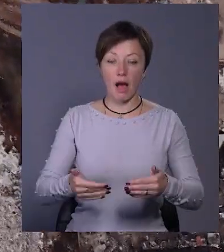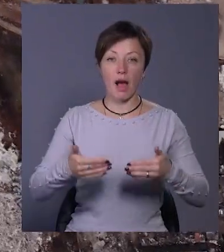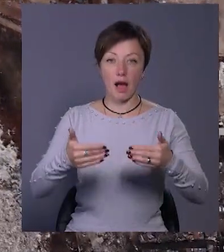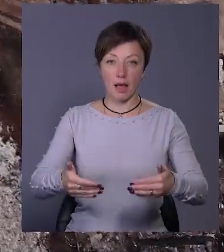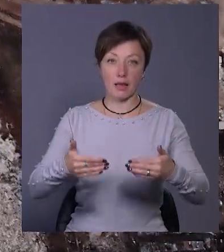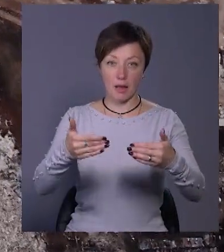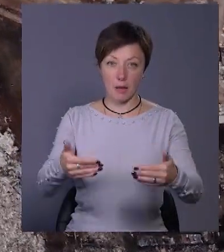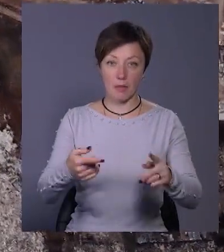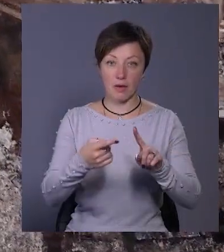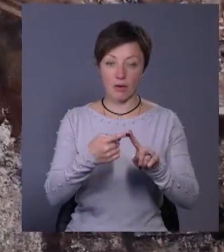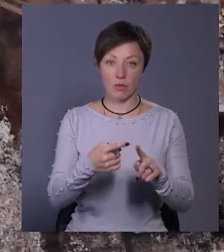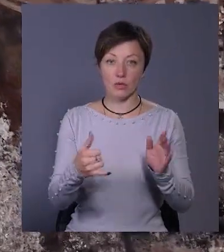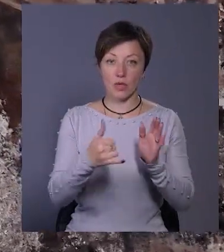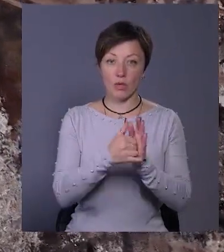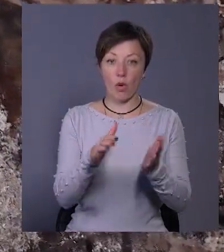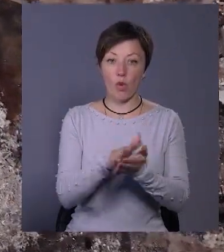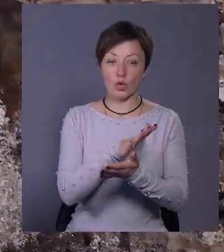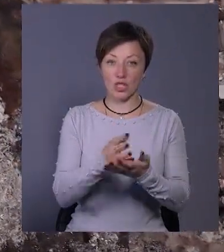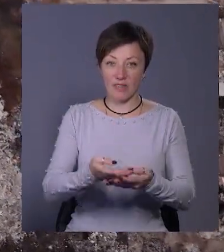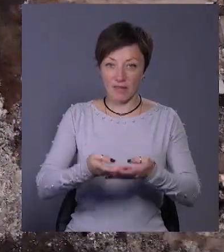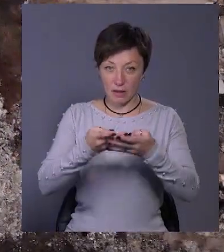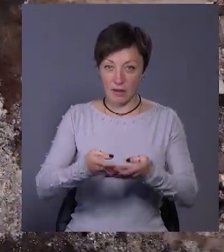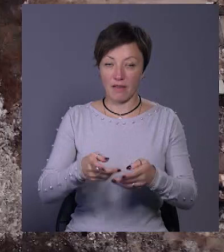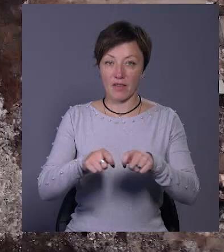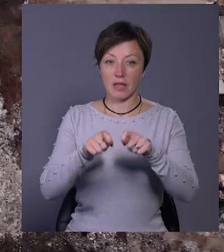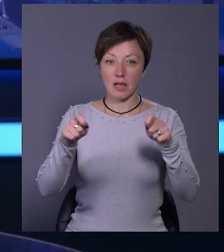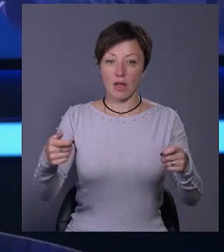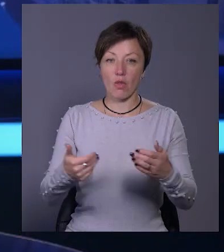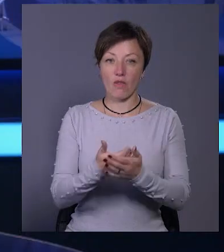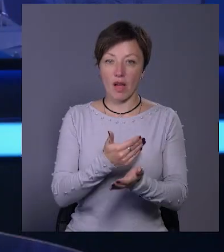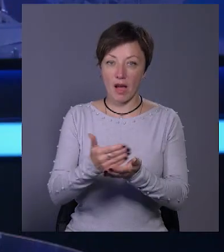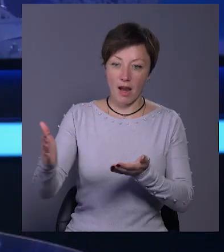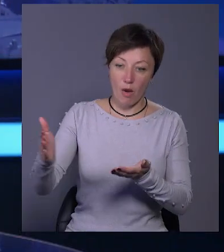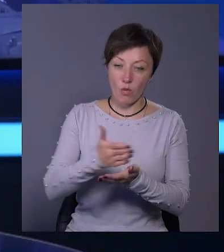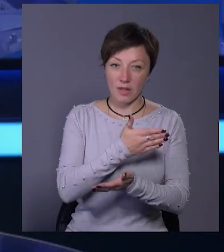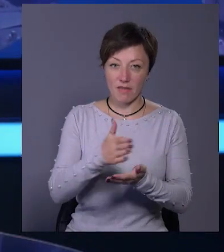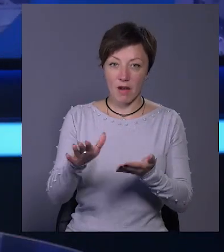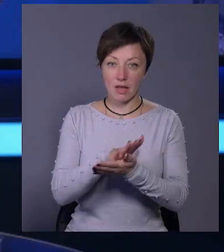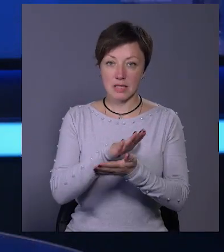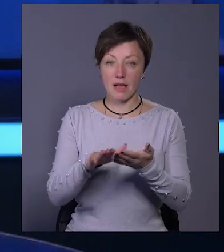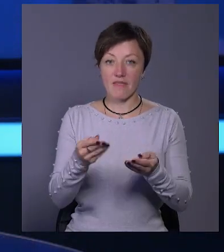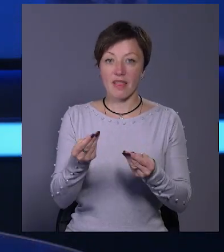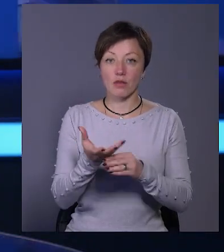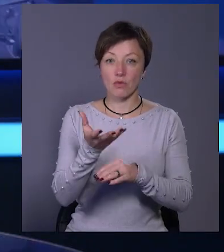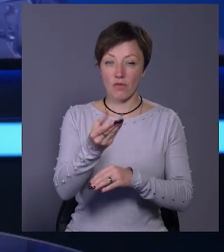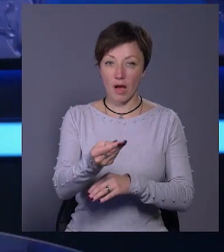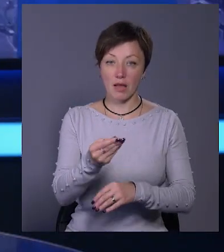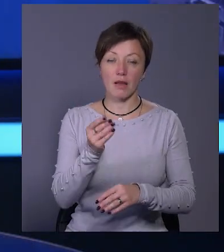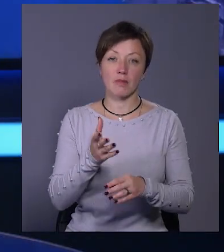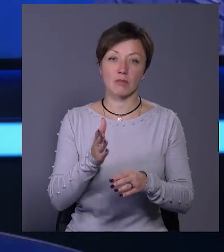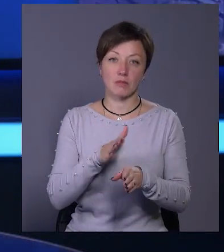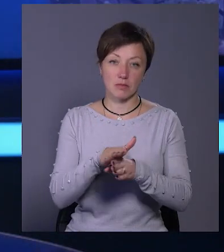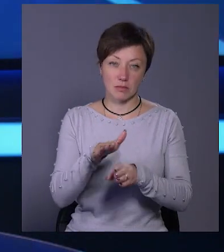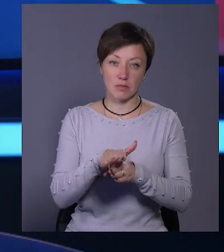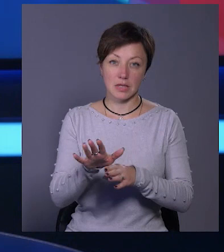встановлення системи очистки фільтрату, відкриття нових карт та рекультивація. Нагадаємо, фінансування робіт відбуватиметься